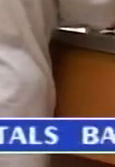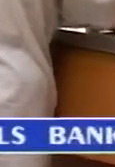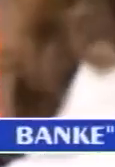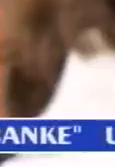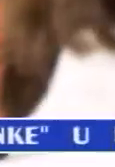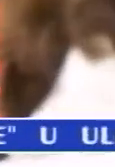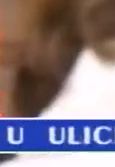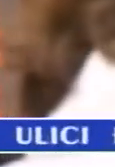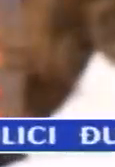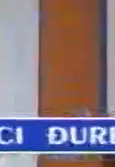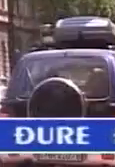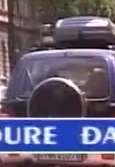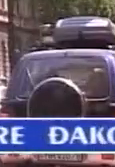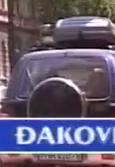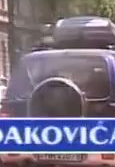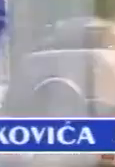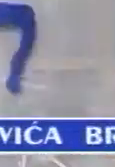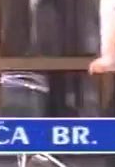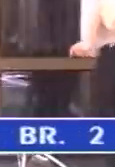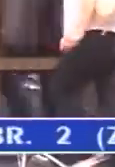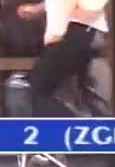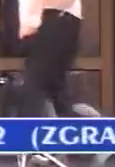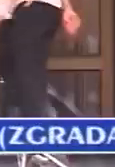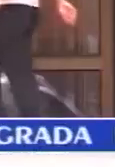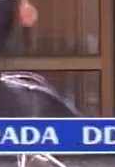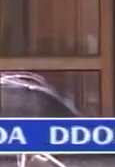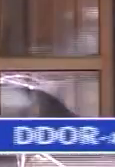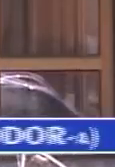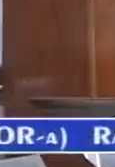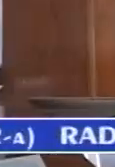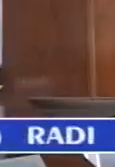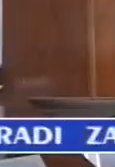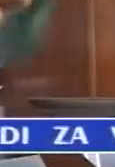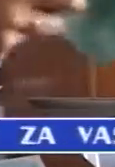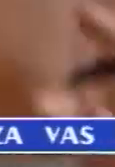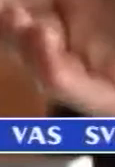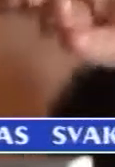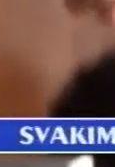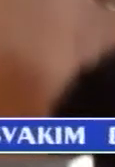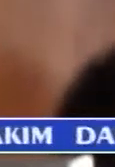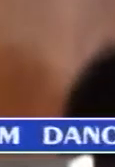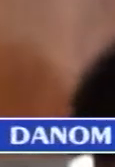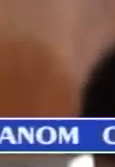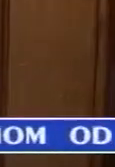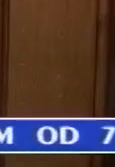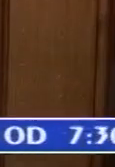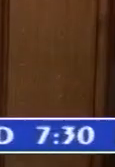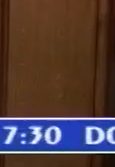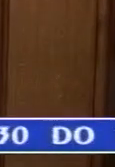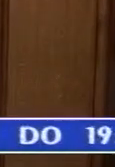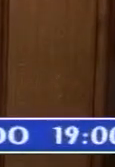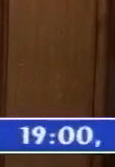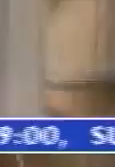mogućnosti Atraktivni krediti Sigurna štednja i povoljna kamata Na oračena sredstva Dozvoljene njim s potekućim